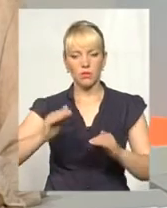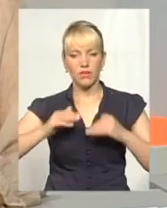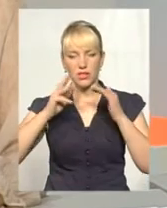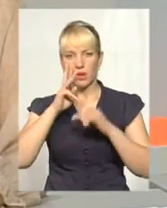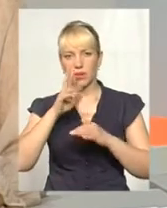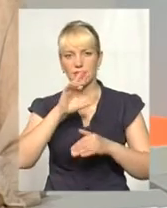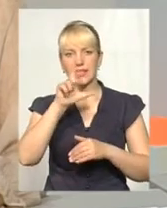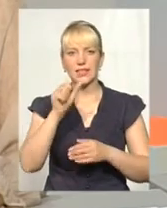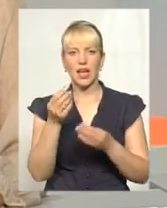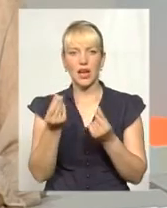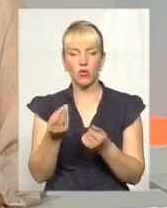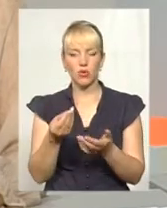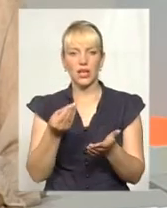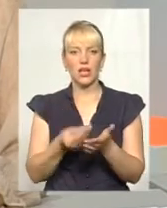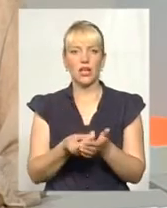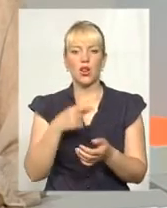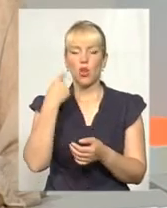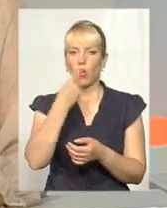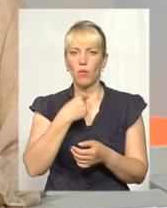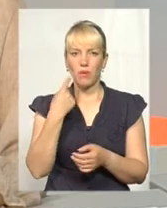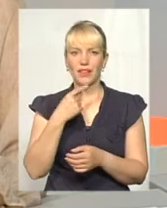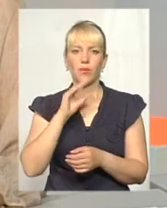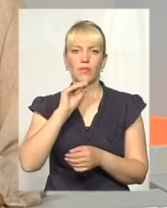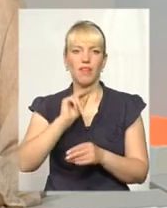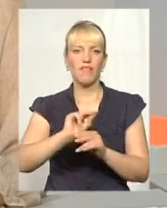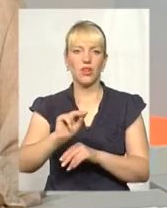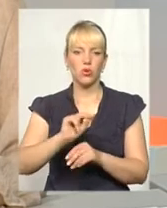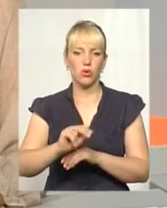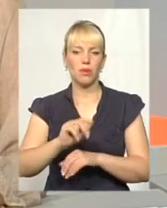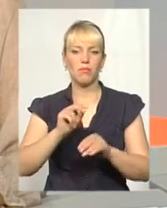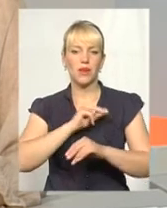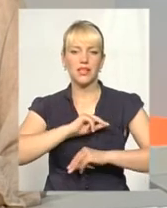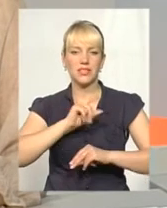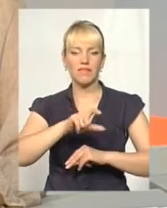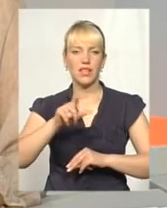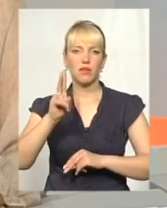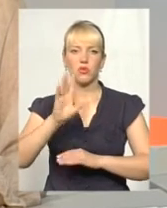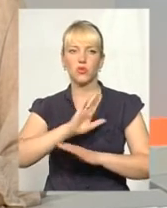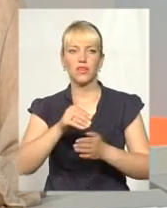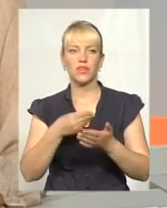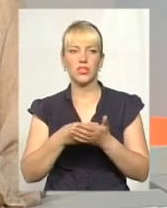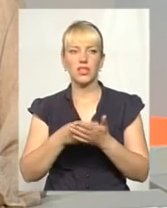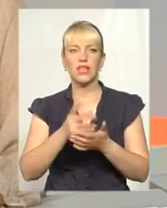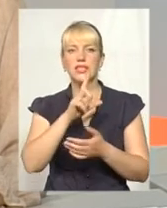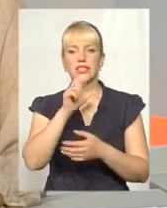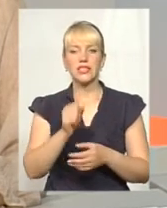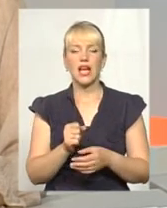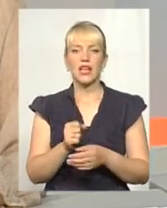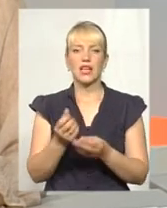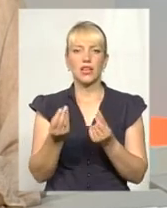місцевого бюджету дефектологам, логопедам і працівникам, які не фінансуються за рахунок державної субвенції.